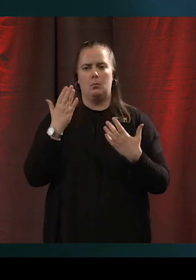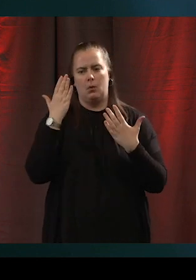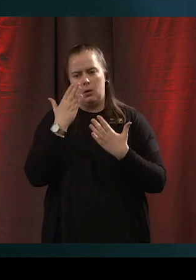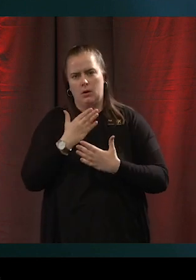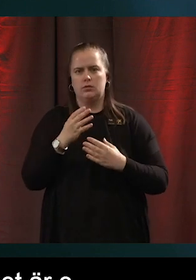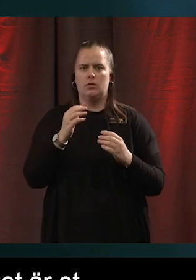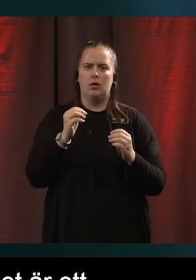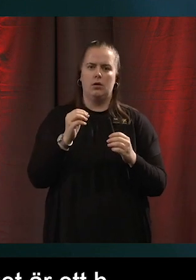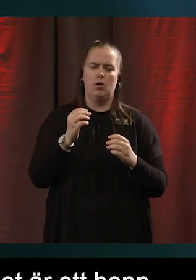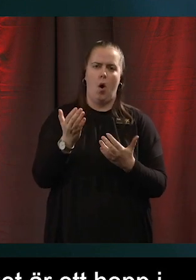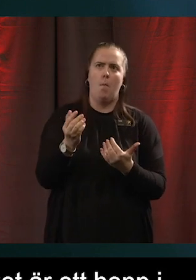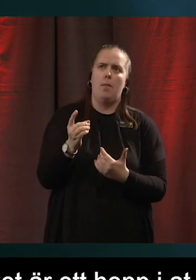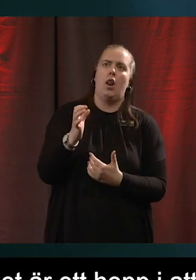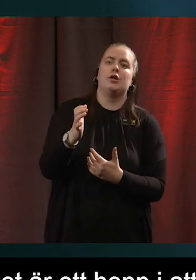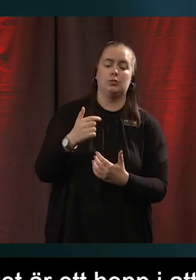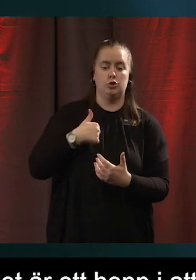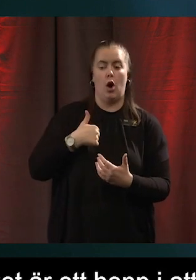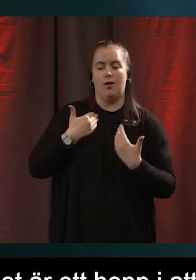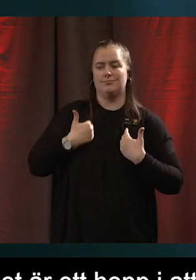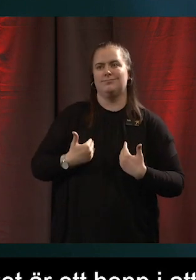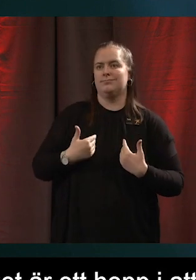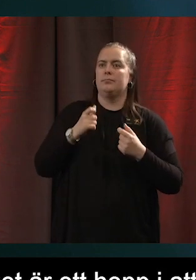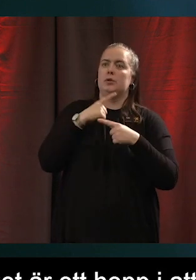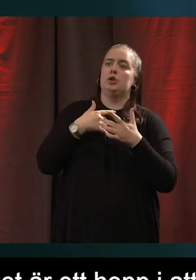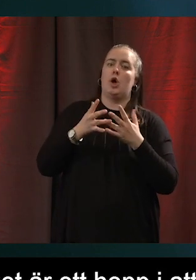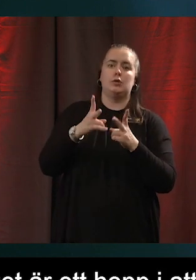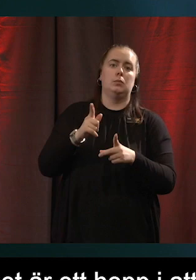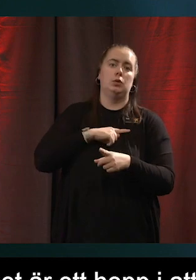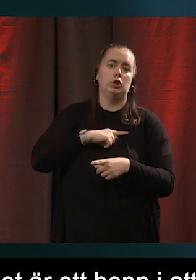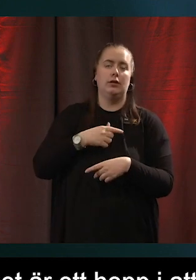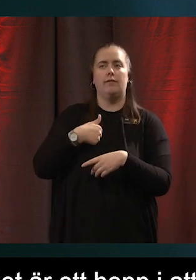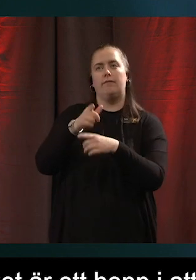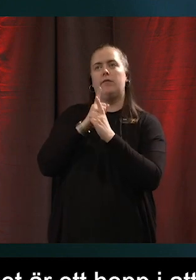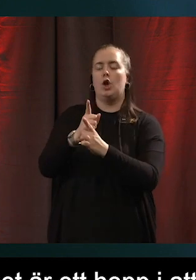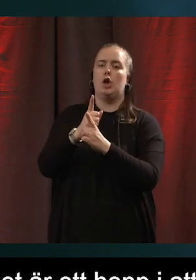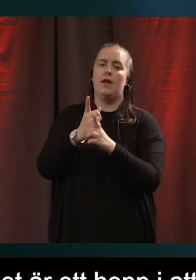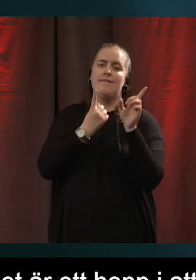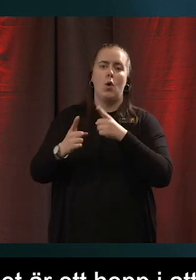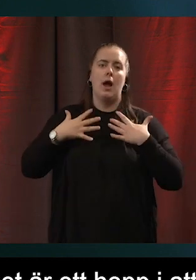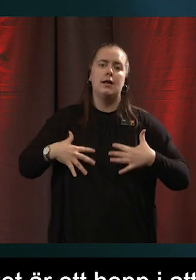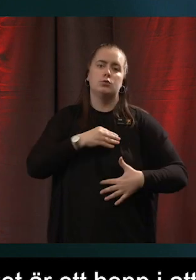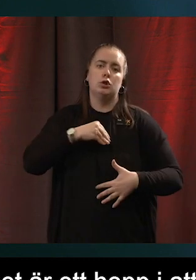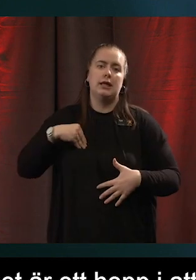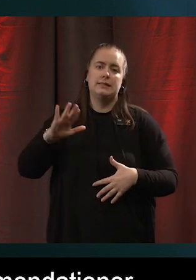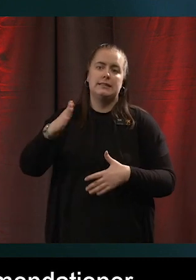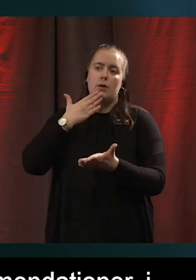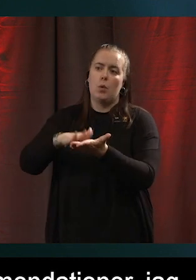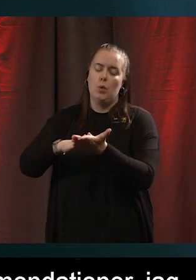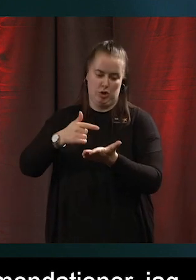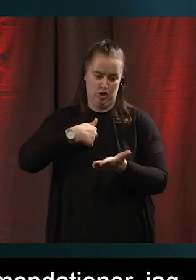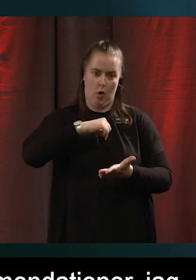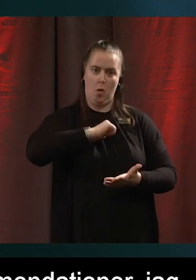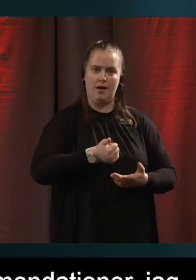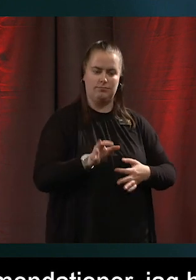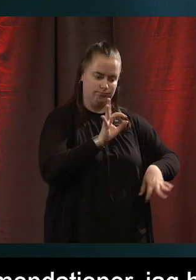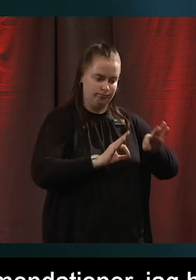kan personligen göra väldigt lite. Jag kan bara följa Folkhälsomyndighetens rekommendationer, jag kommer inte att ta fram ett nytt vaccin här i min lägenhet i Malmö, det